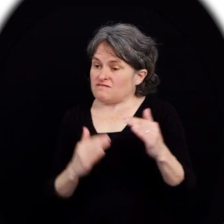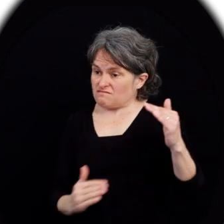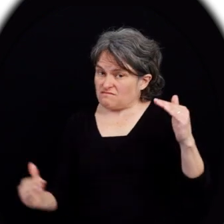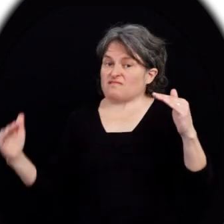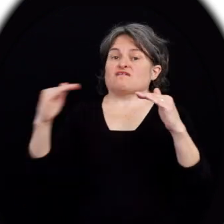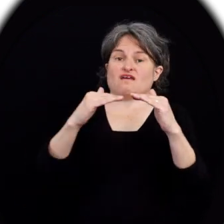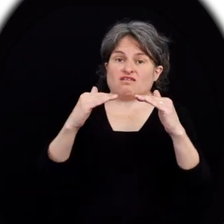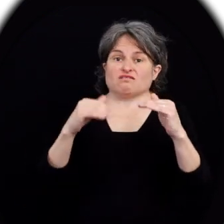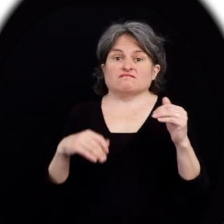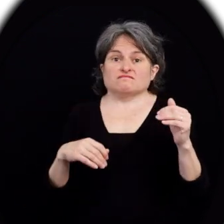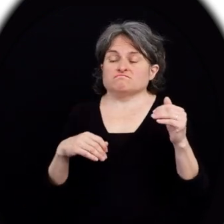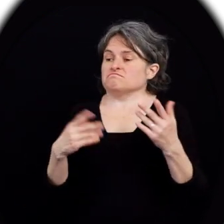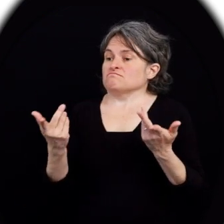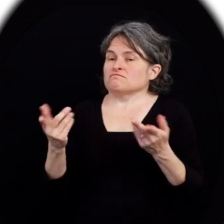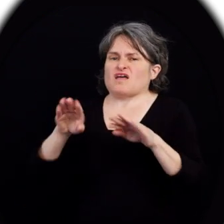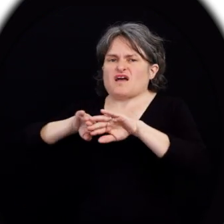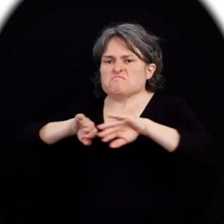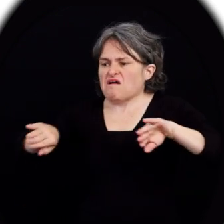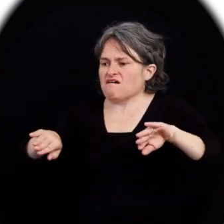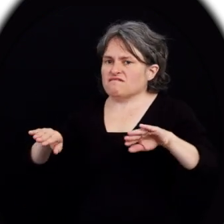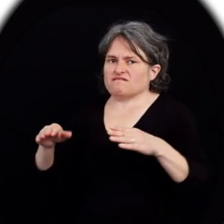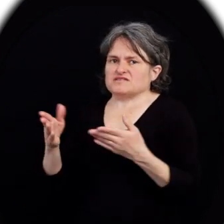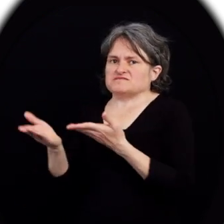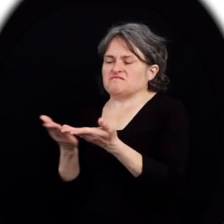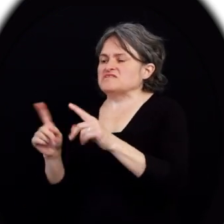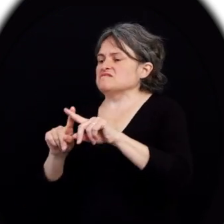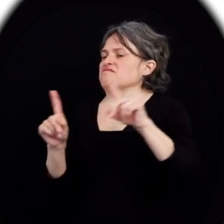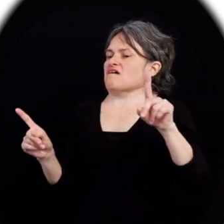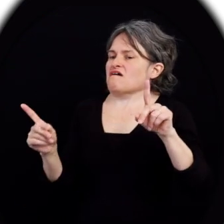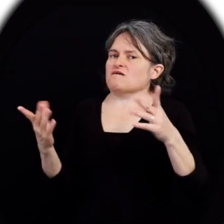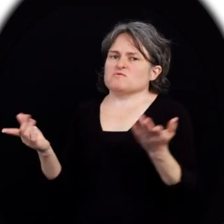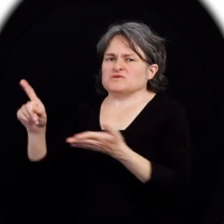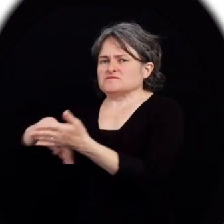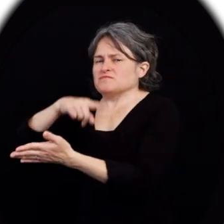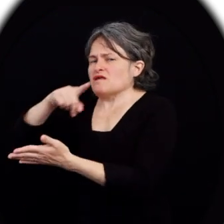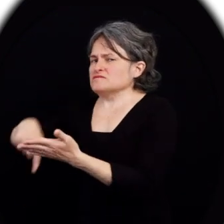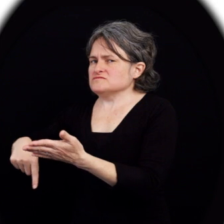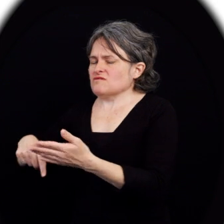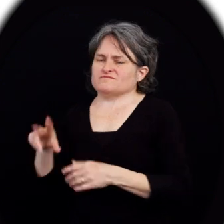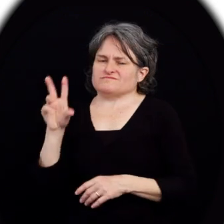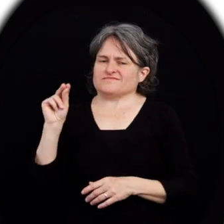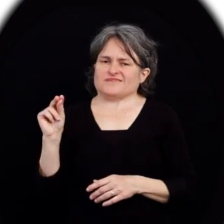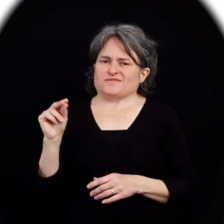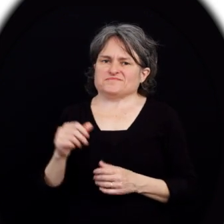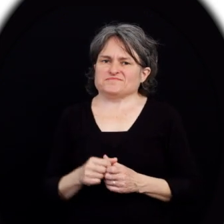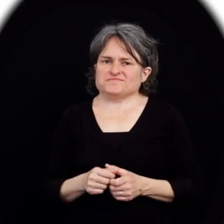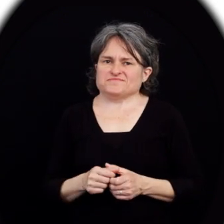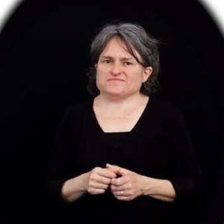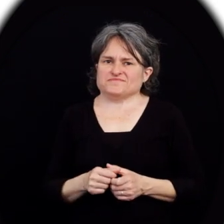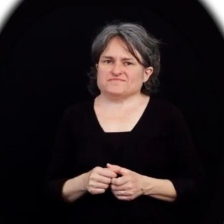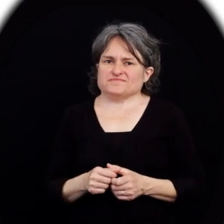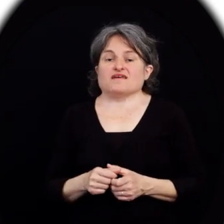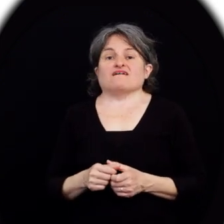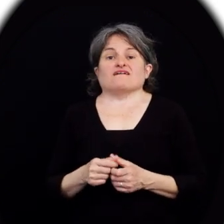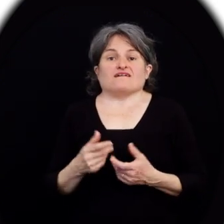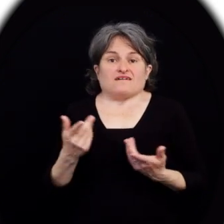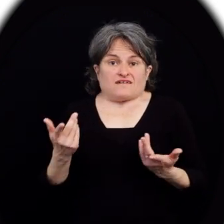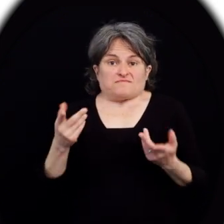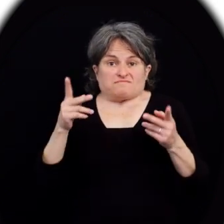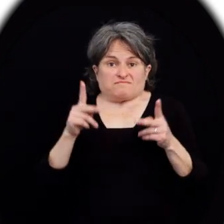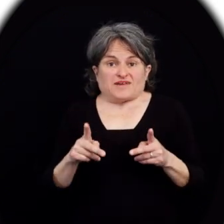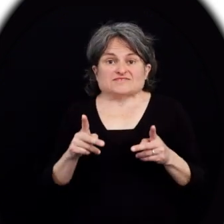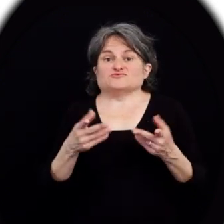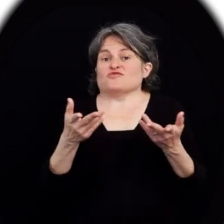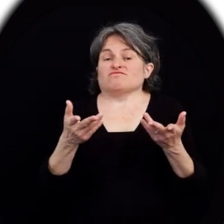population, au même titre qu'une personne sans incapacité, et ce, sans discrimination ni traitement particulier.